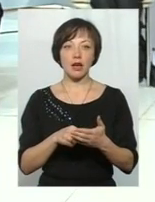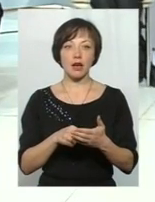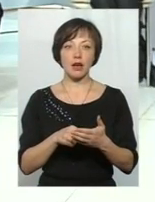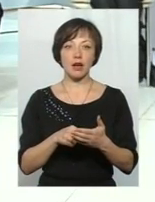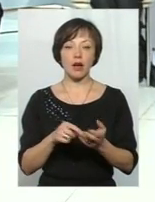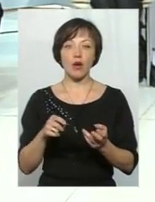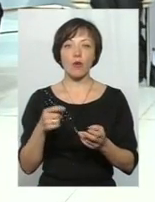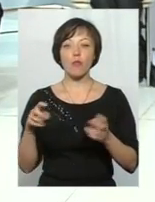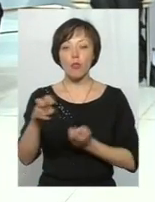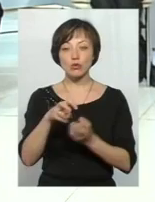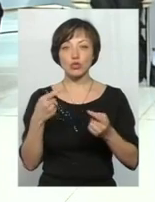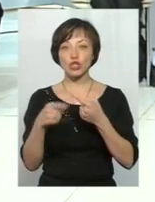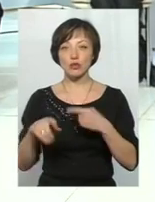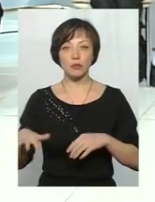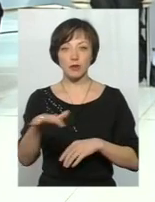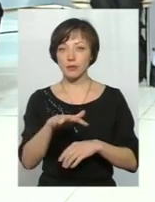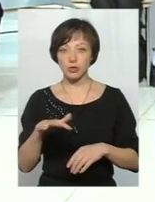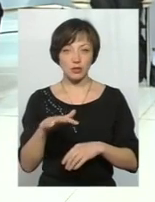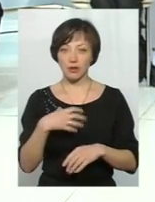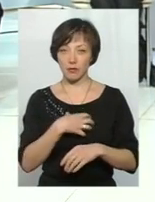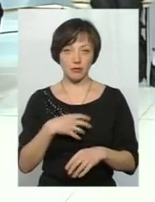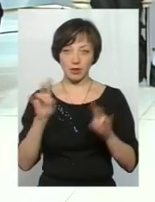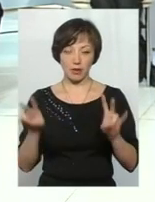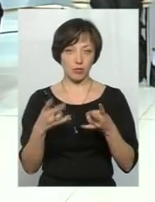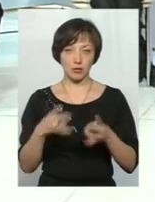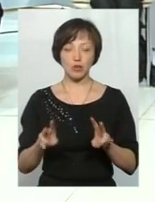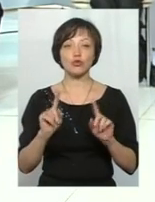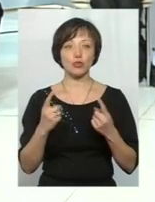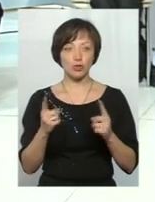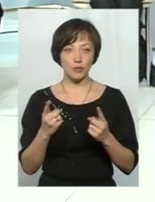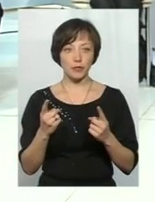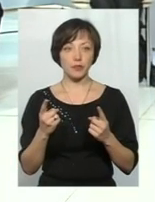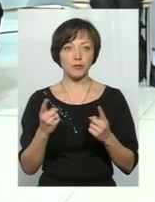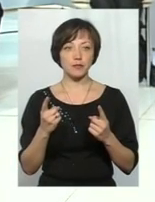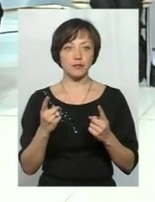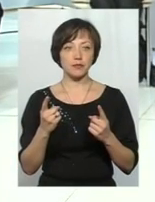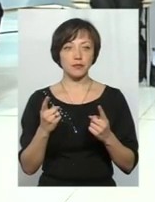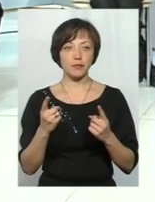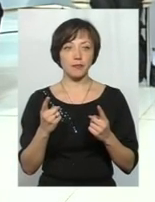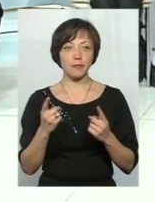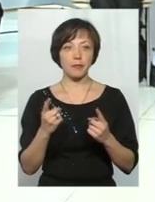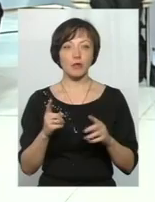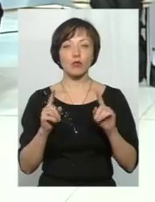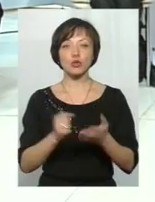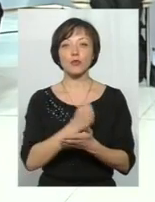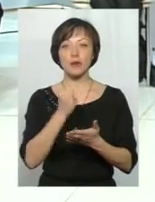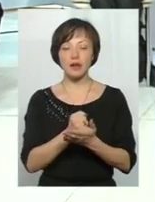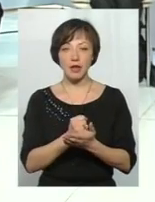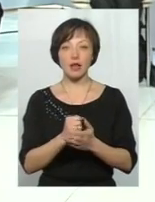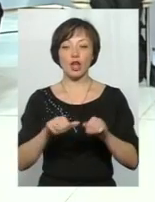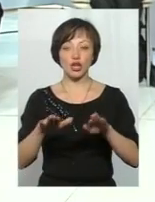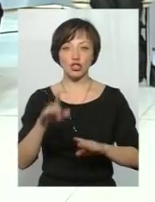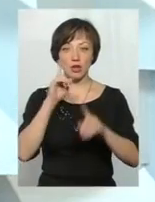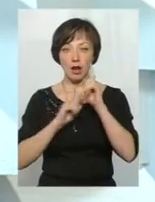пошуку інших приміщень неактуальне і недоречне. Чому? Тому що прийняла Рада рішення про те,